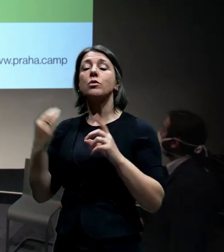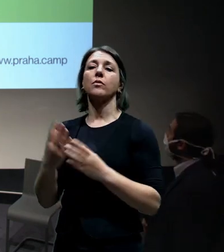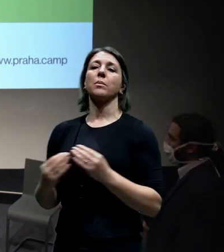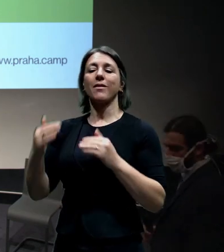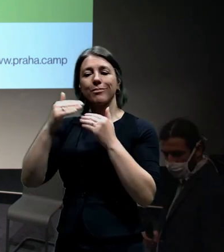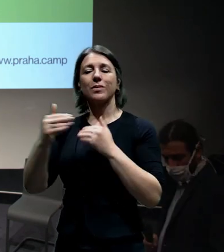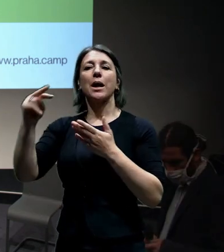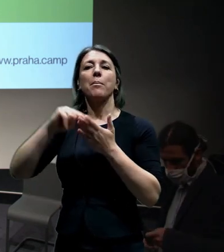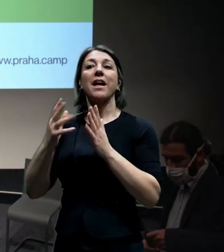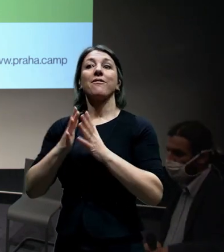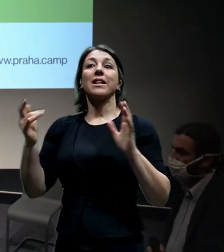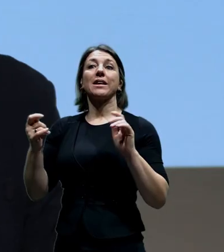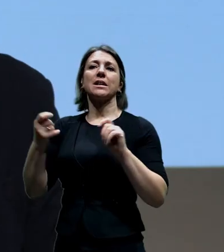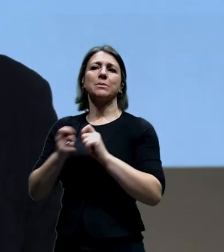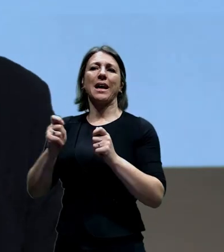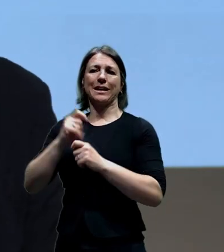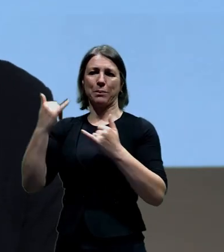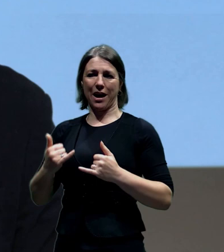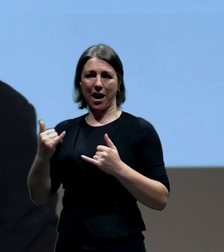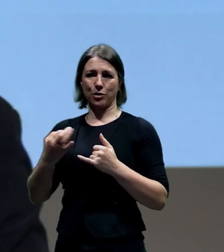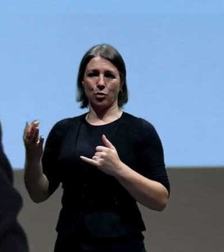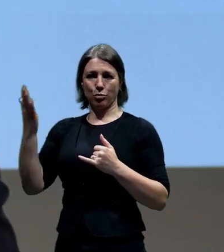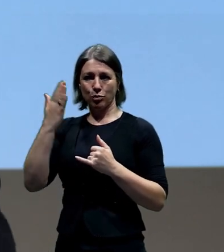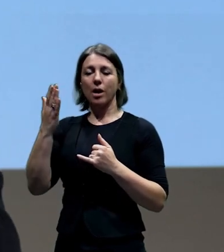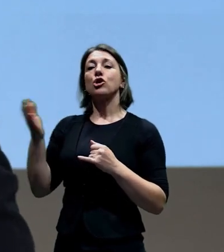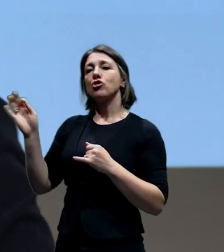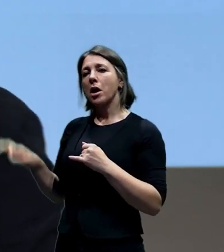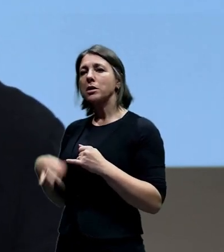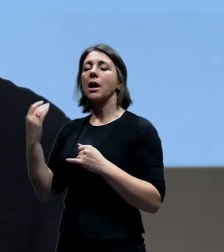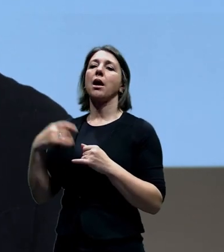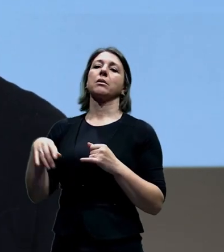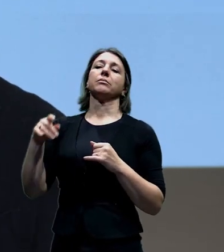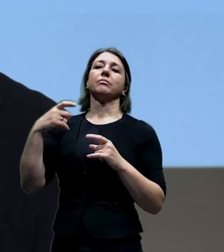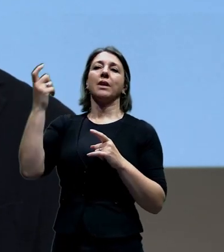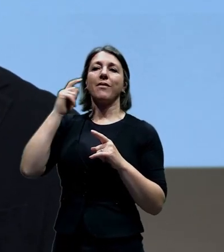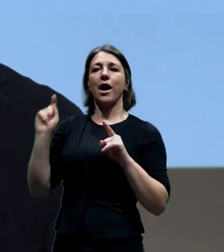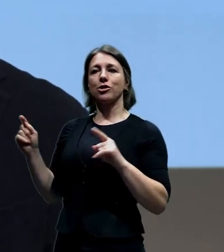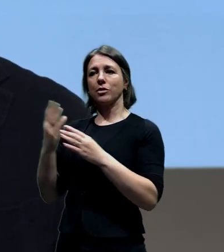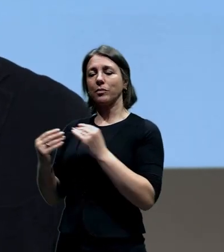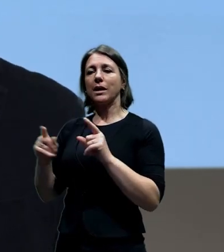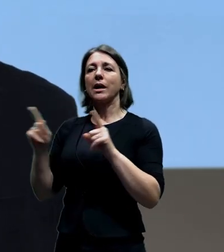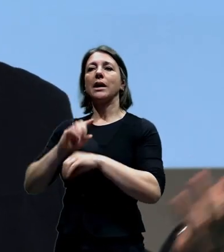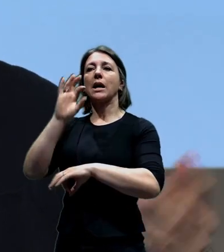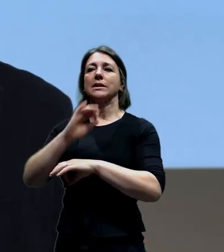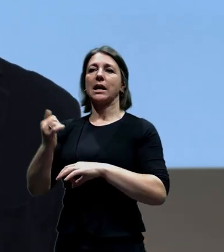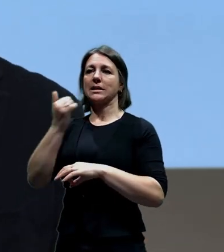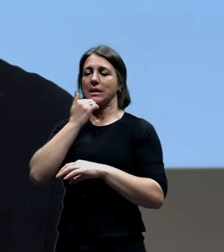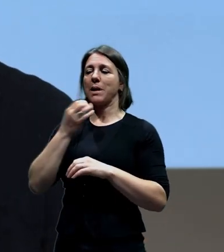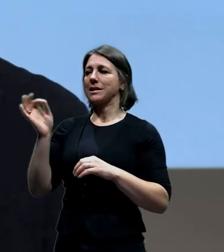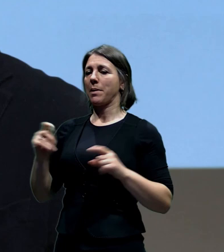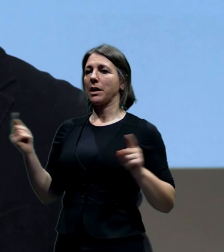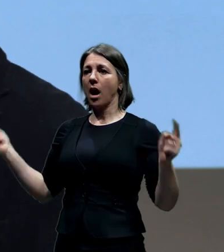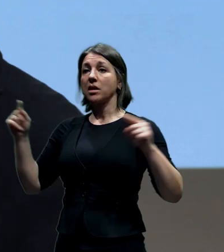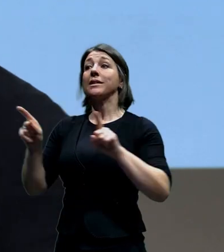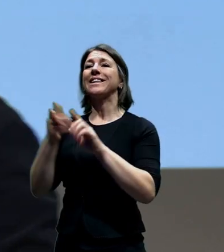Hlaváčkem a Adamem Šajnerem. Taky tady máme na návštěve pana Semeráda a pana architekta Zímu. Oba sem zvu a pány náměstky